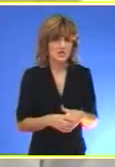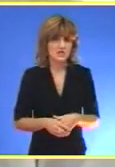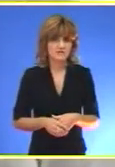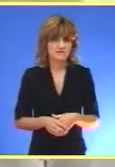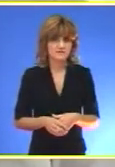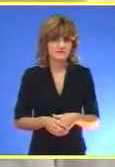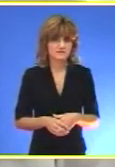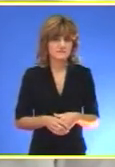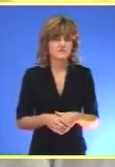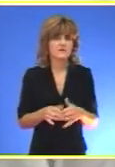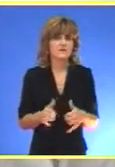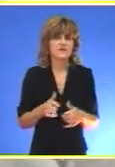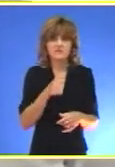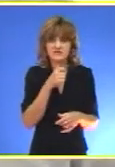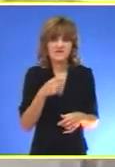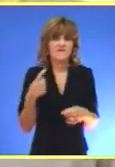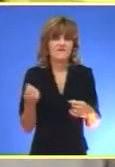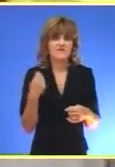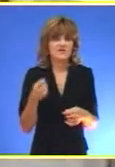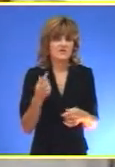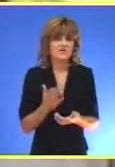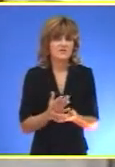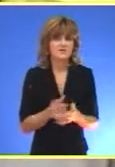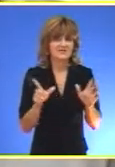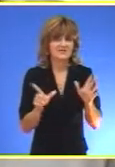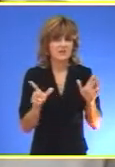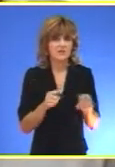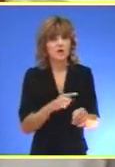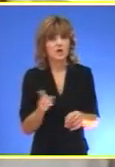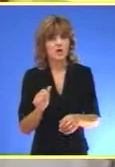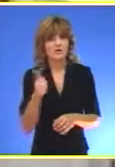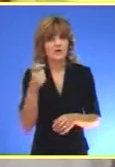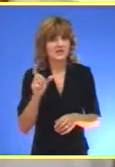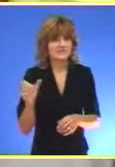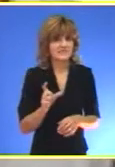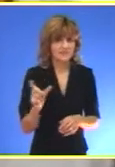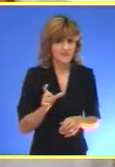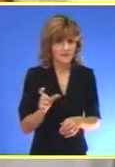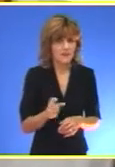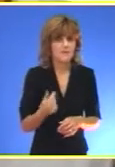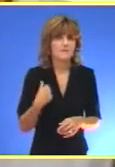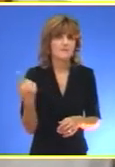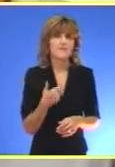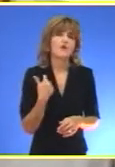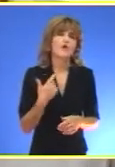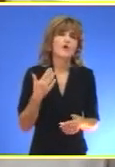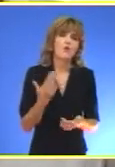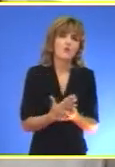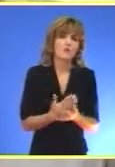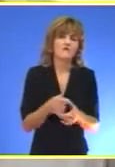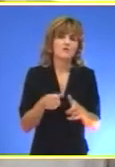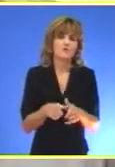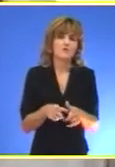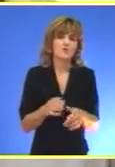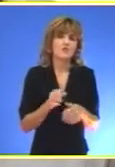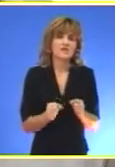11. jazz festival u Kanježi Odružat će se od 7. do 11. septembra Mi uvijek tu Držimo se